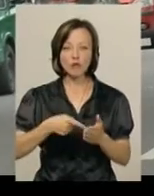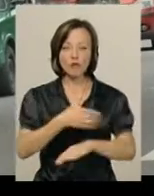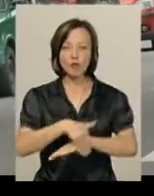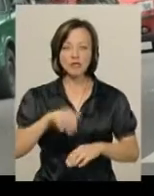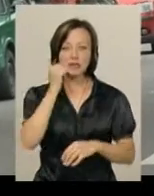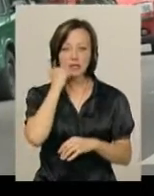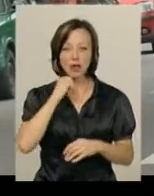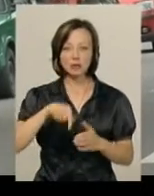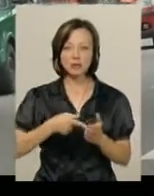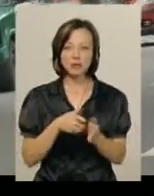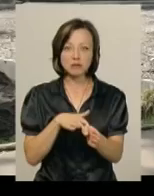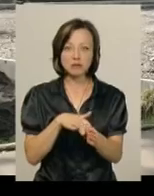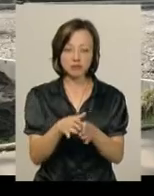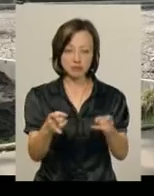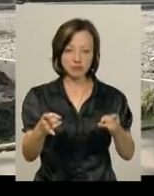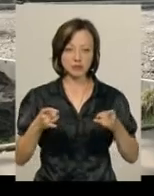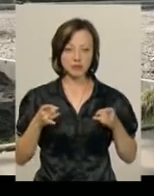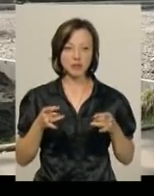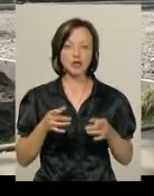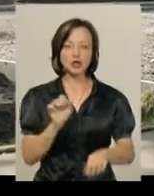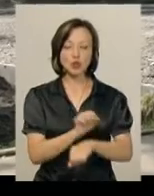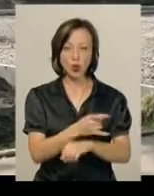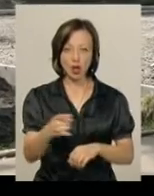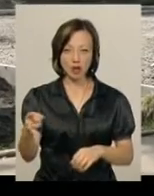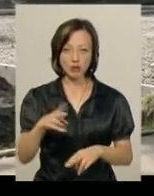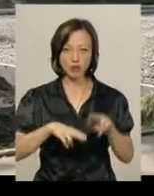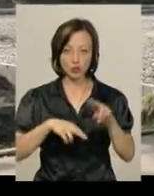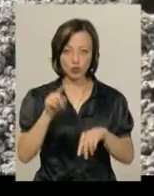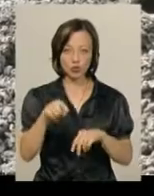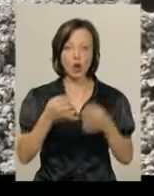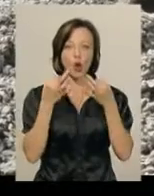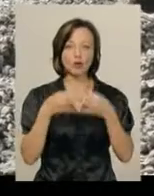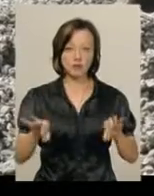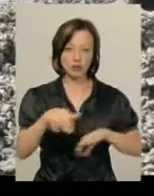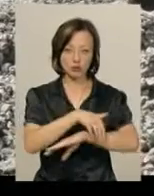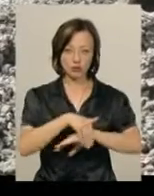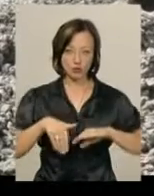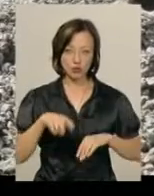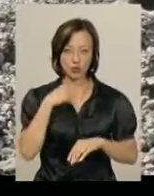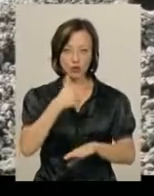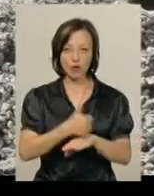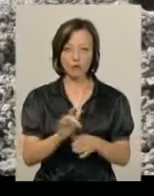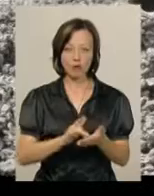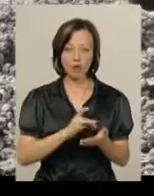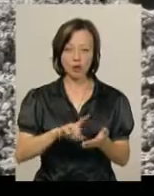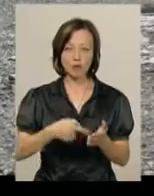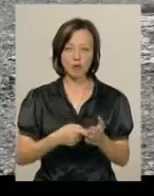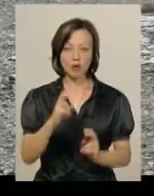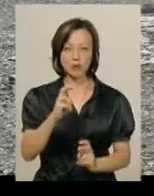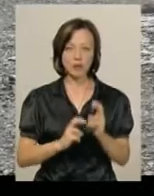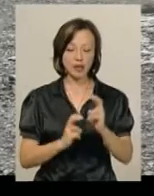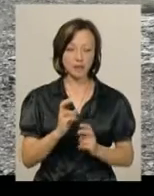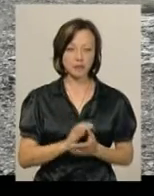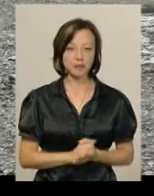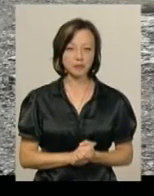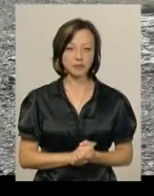До Кам'янецької вона заповнена автомобілями, тож стоянка, яку будують у парку, розвантажить вулицю, каже головний бухгалтер комунального підприємства